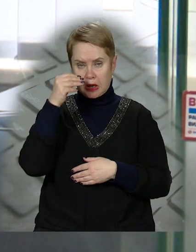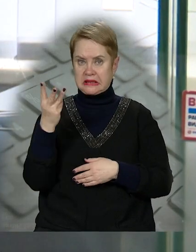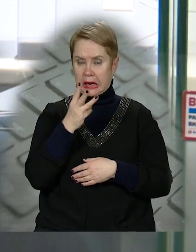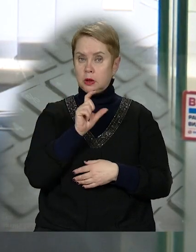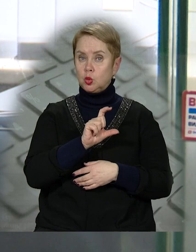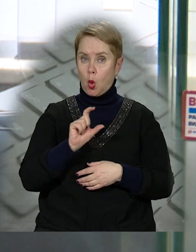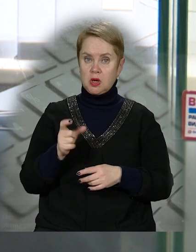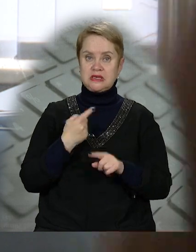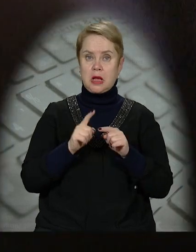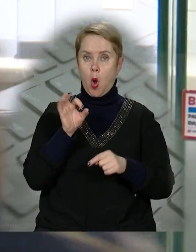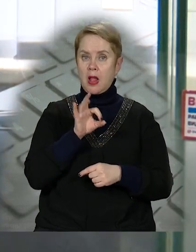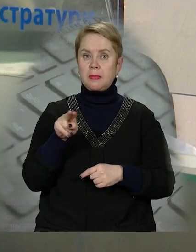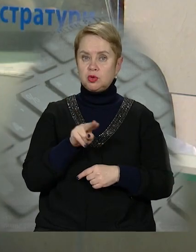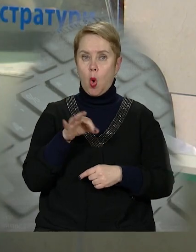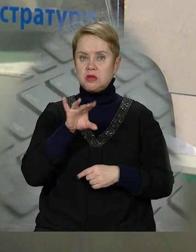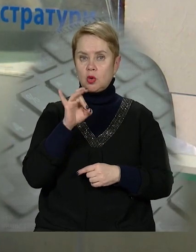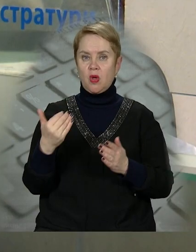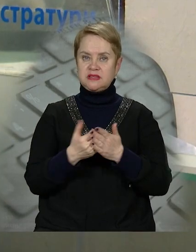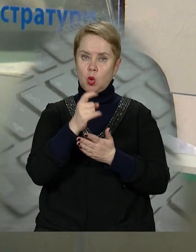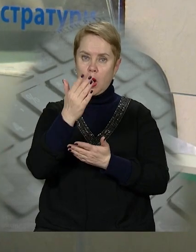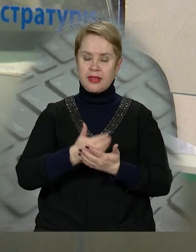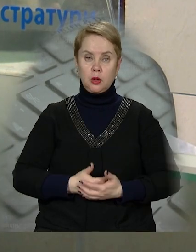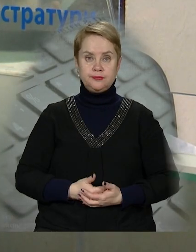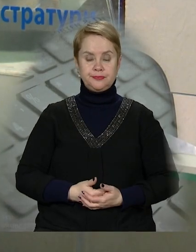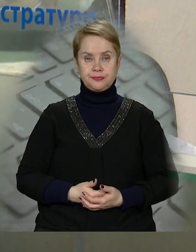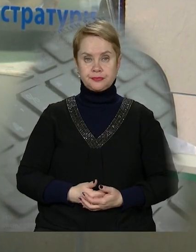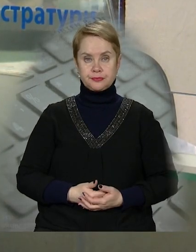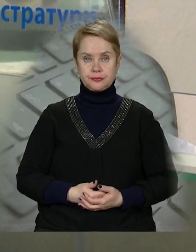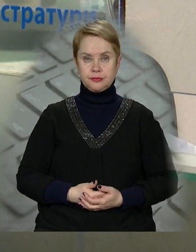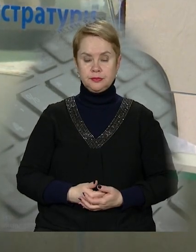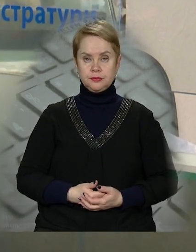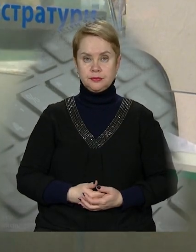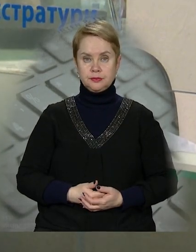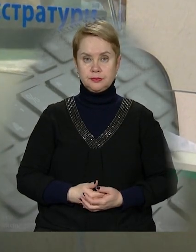урахуванням третєї дози. Олена Пітриченкова, Сергій Озоров, новіне 11 каналу.